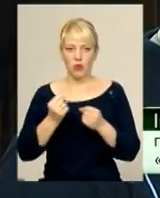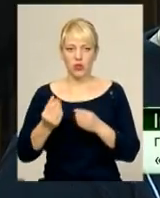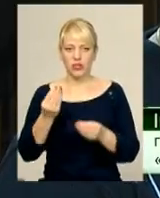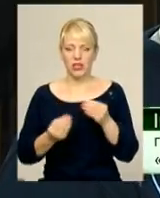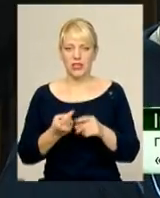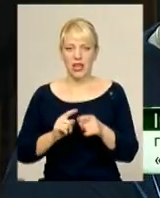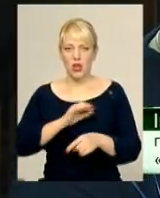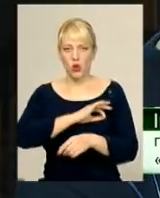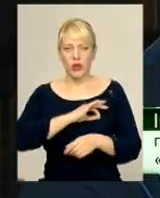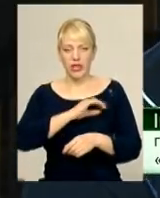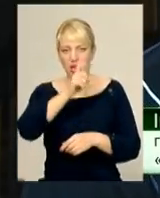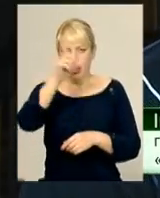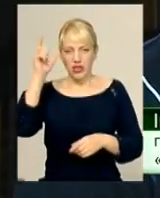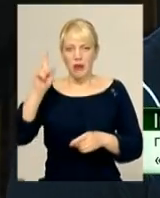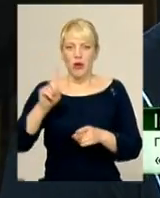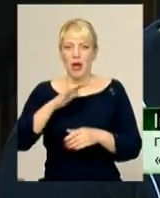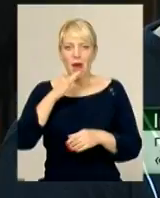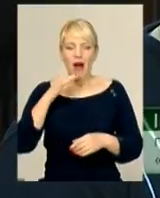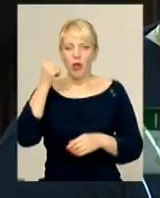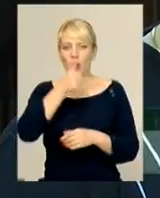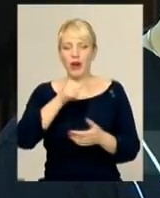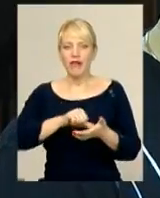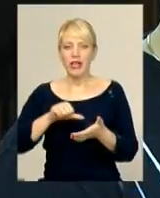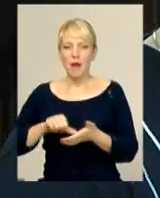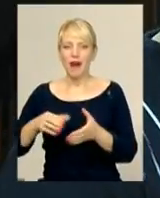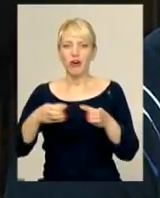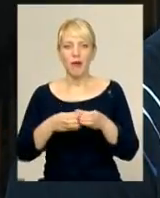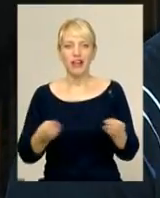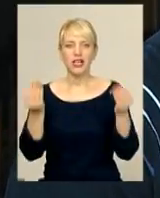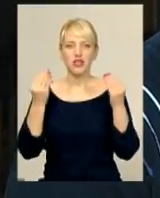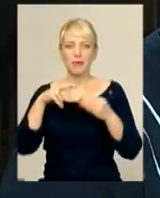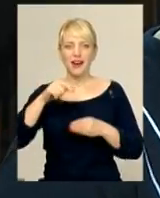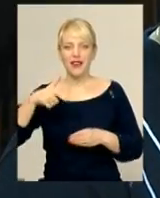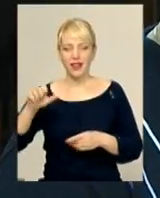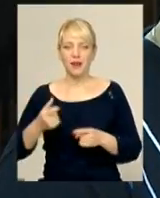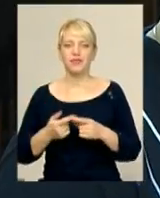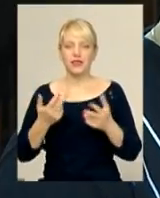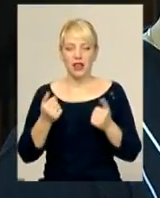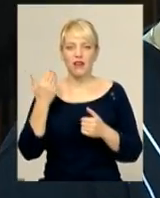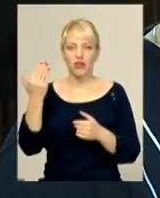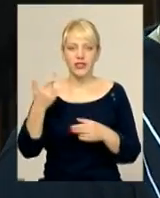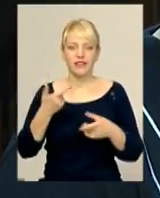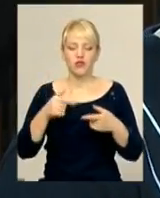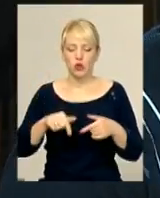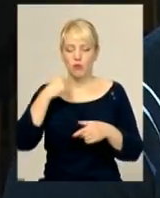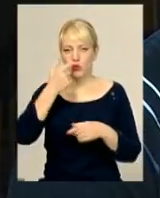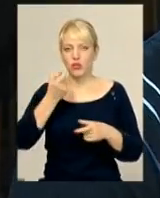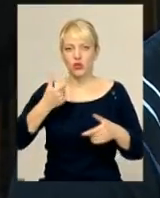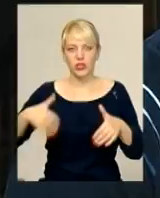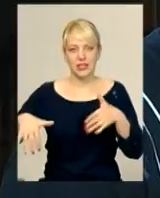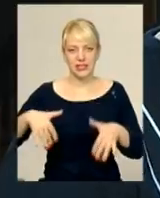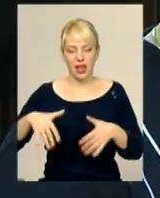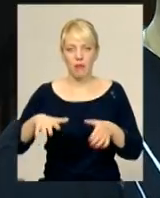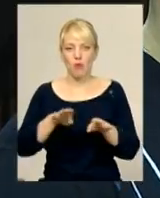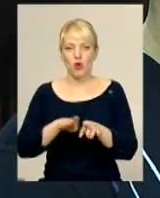юридична академія, яка вже на один рік виступає в командах Суперліги. Так, вони в цьому році трошки були ослаблені, ніж порівняв з